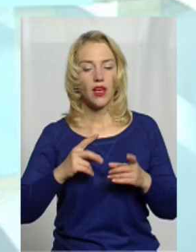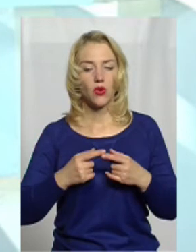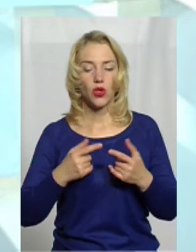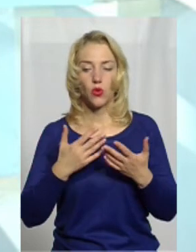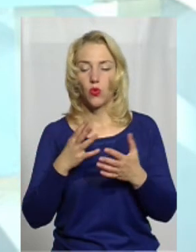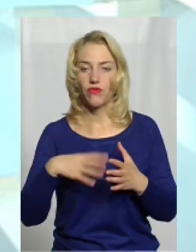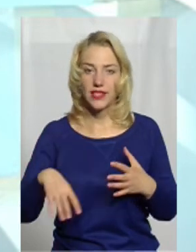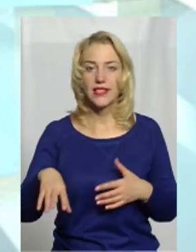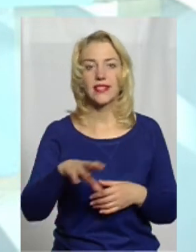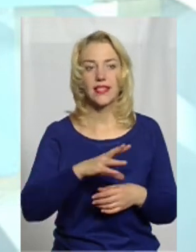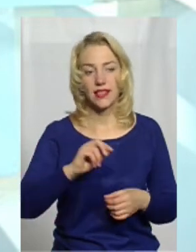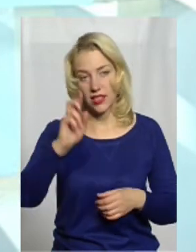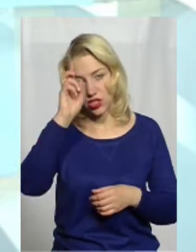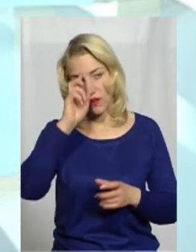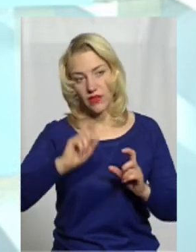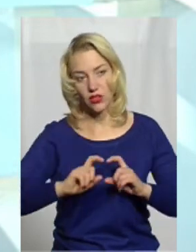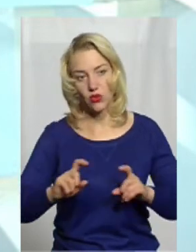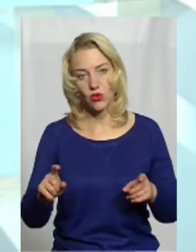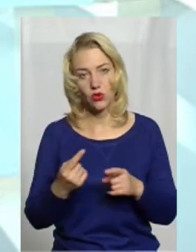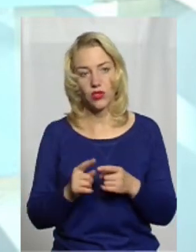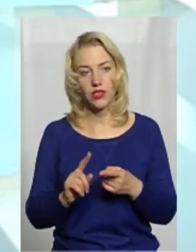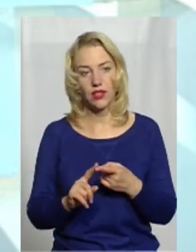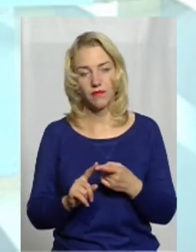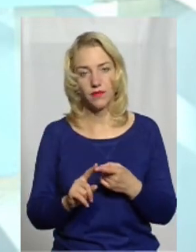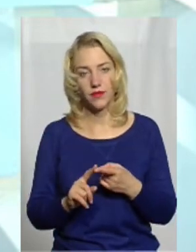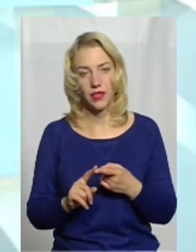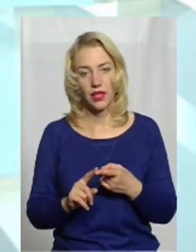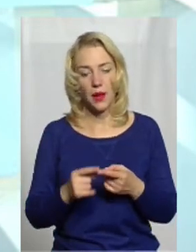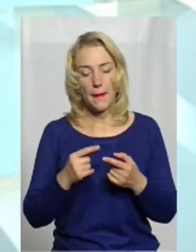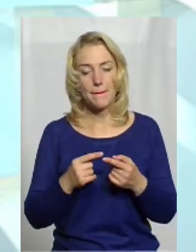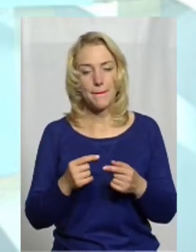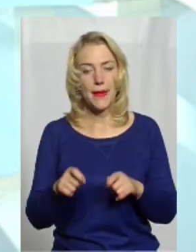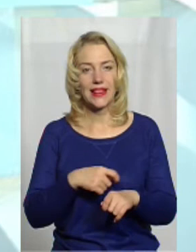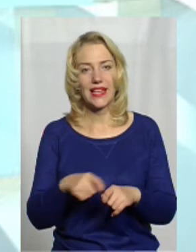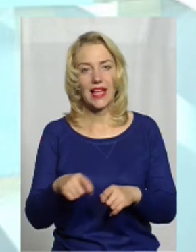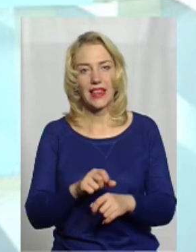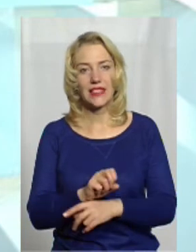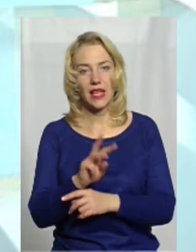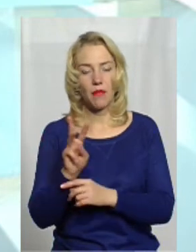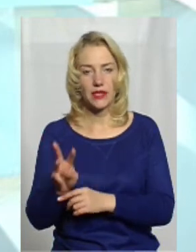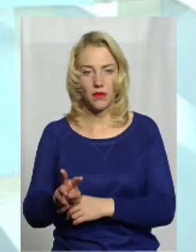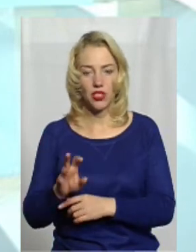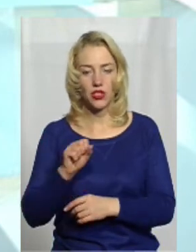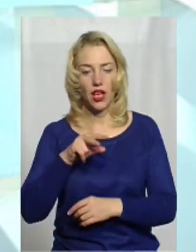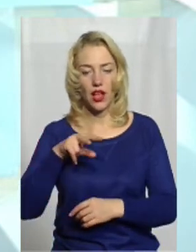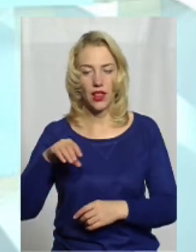всіх державних структур, це певне матеріальне забезпечення, але,